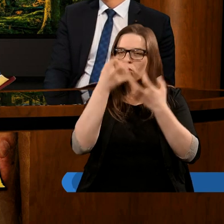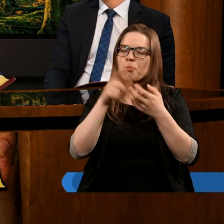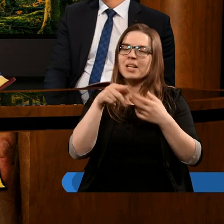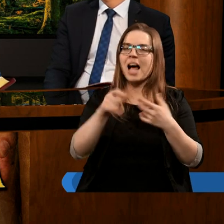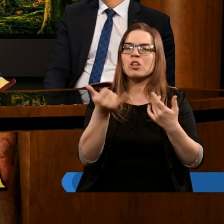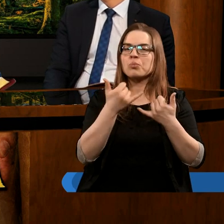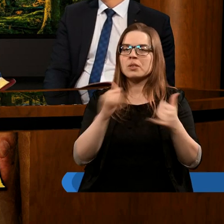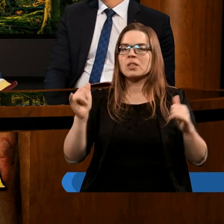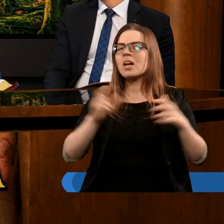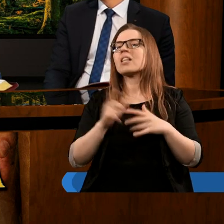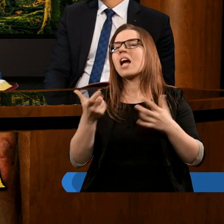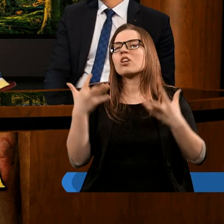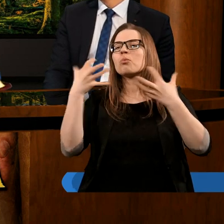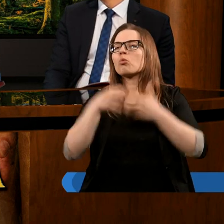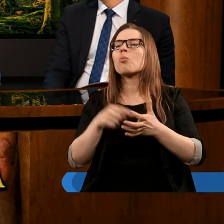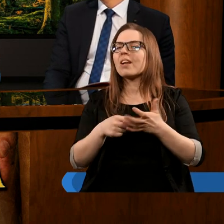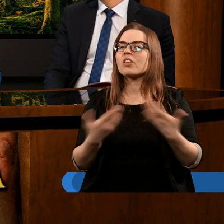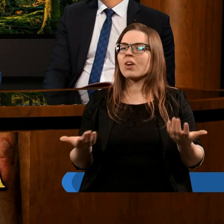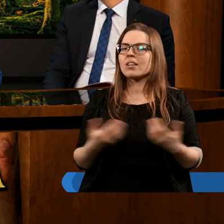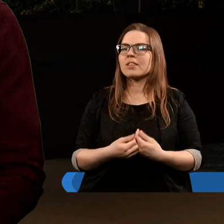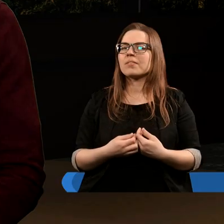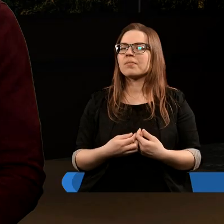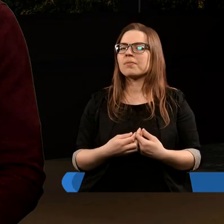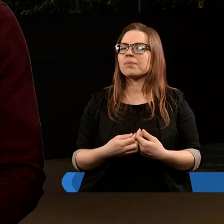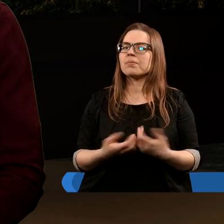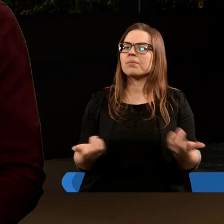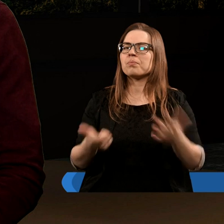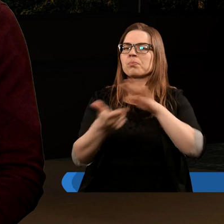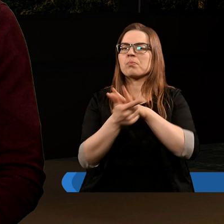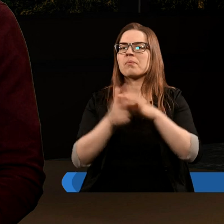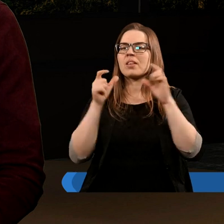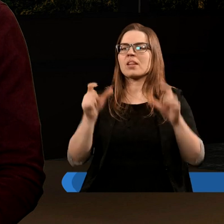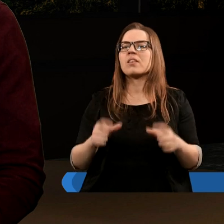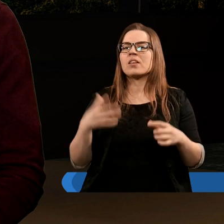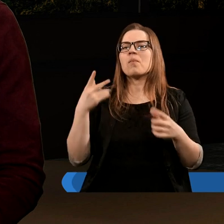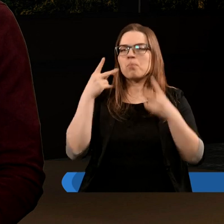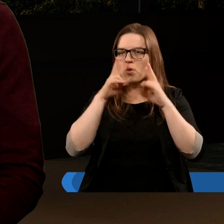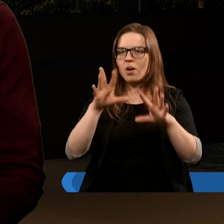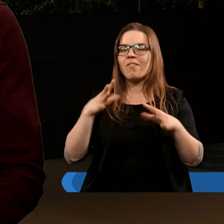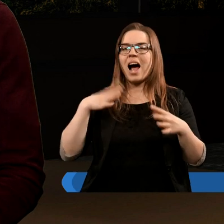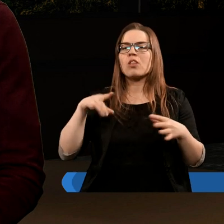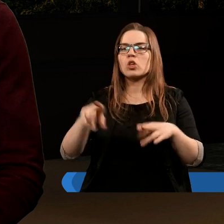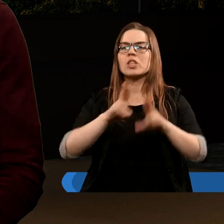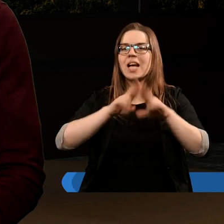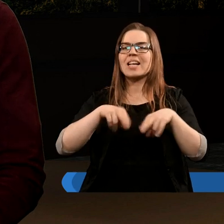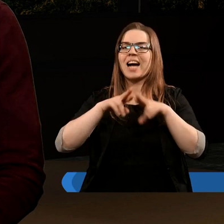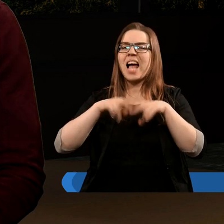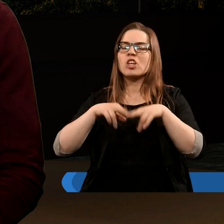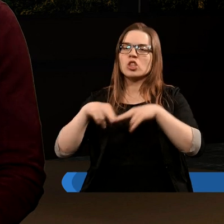tutaj. A na czym w takim razie się skupia tekst? Siedemnasty werset pokazuje wartości tej resztki.